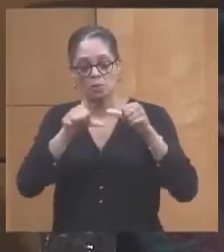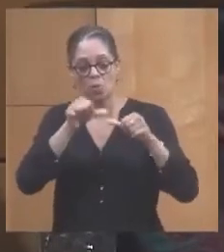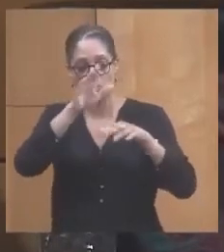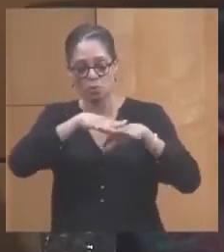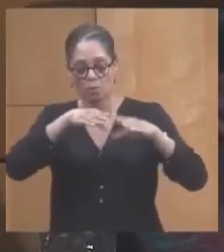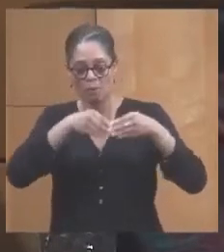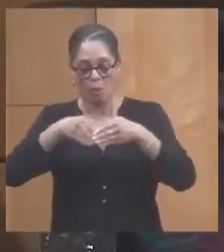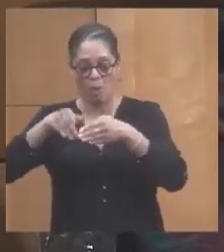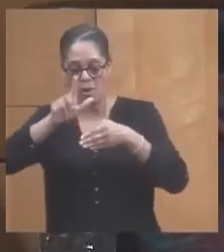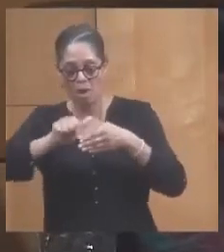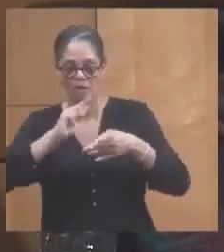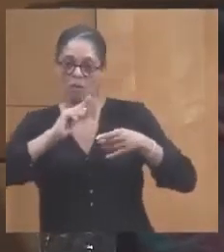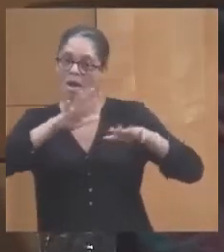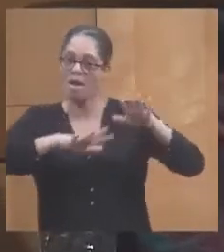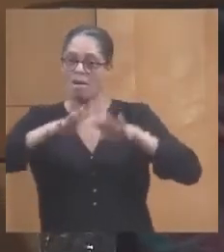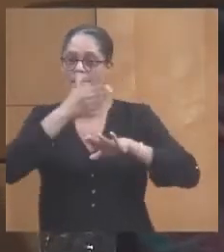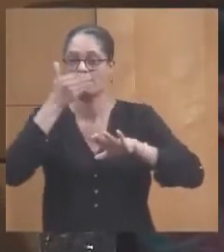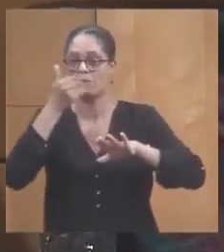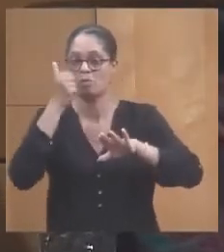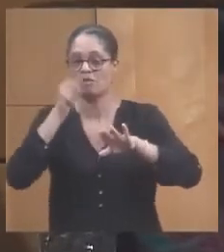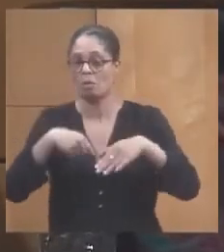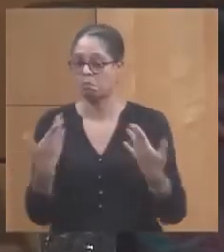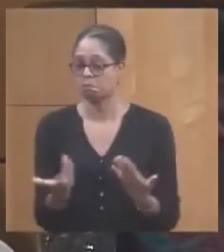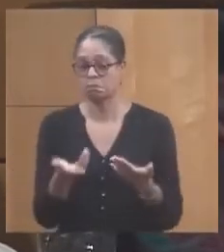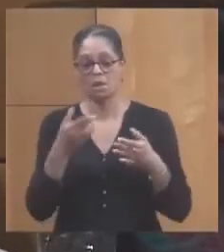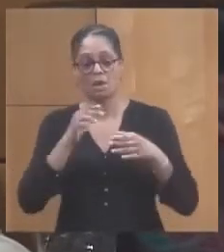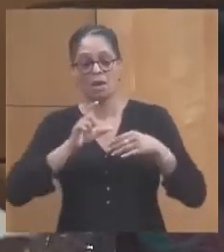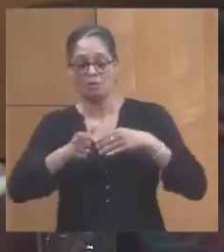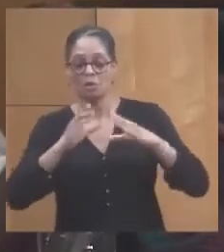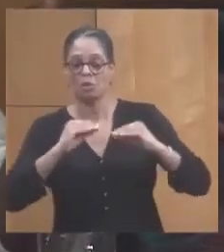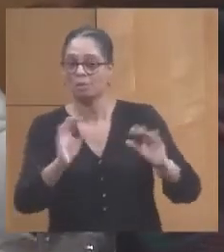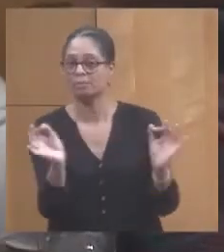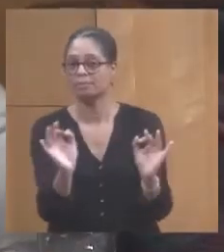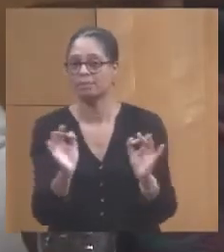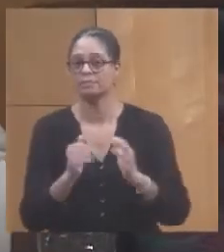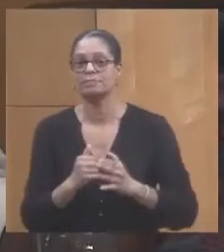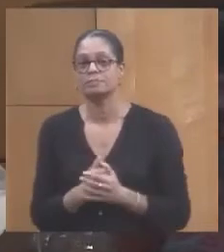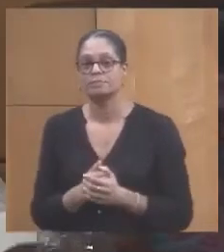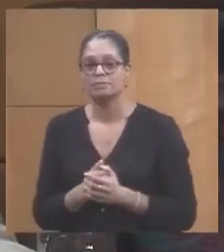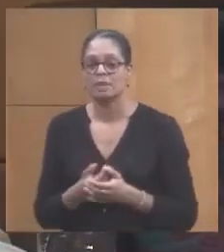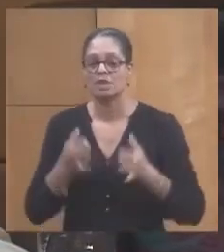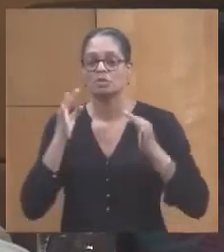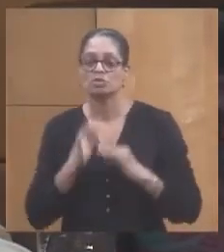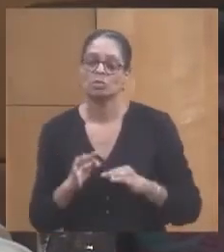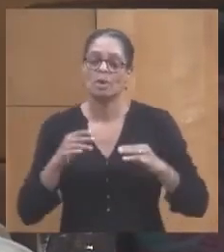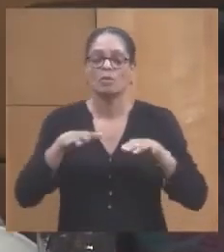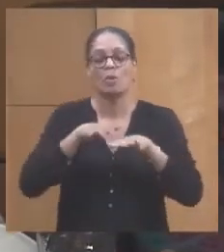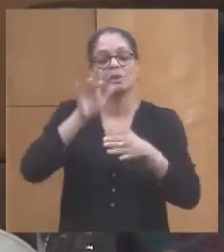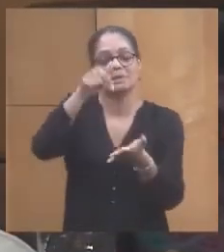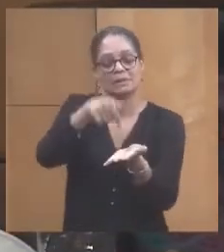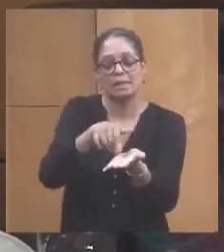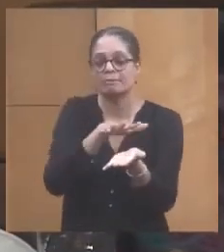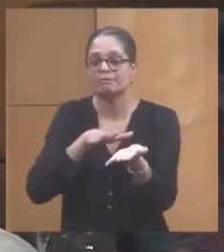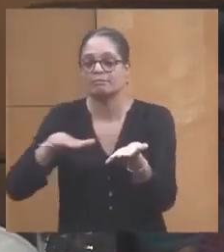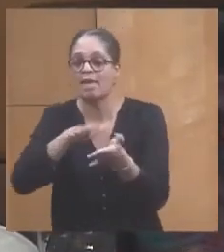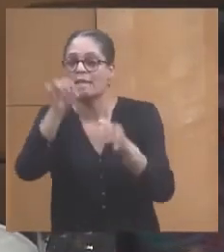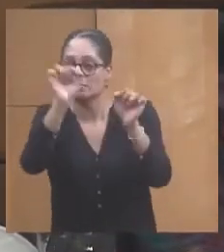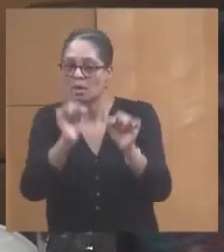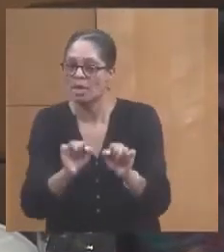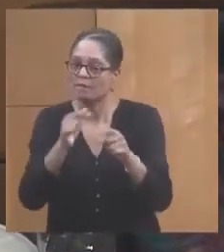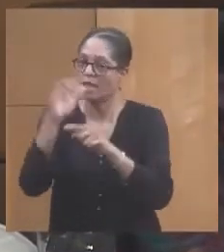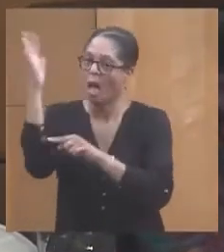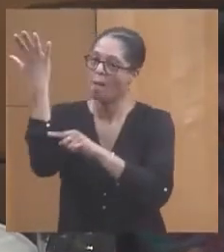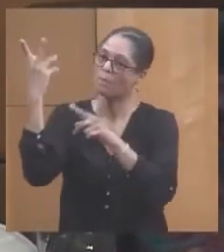port. Donc ça, ça n pas été suivi d'effet. Pour ce qui est du nettoyage du site, le lagage a été fait, mais il y